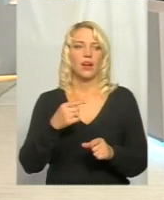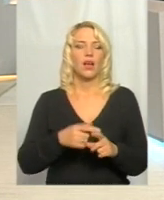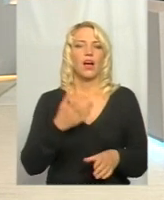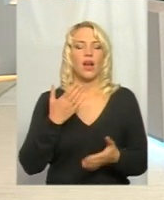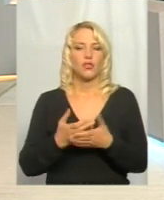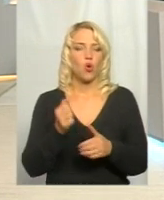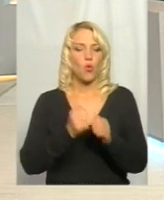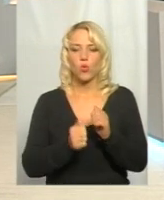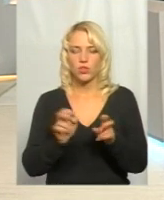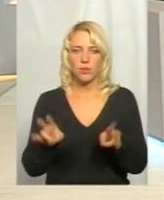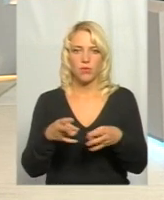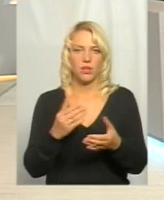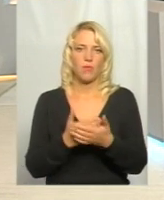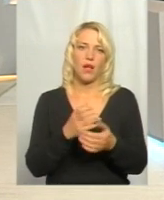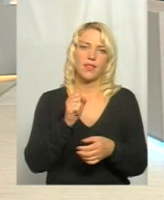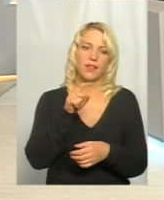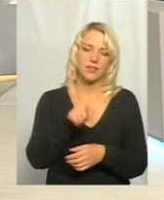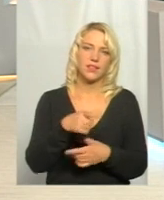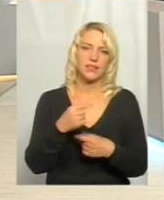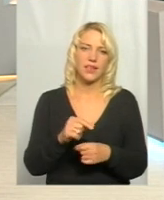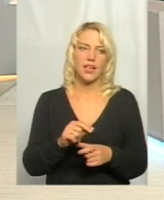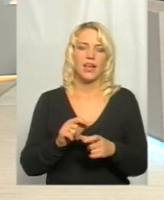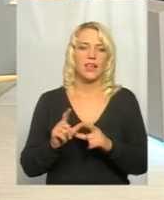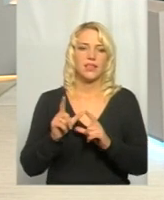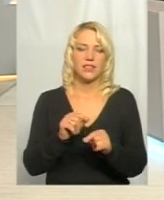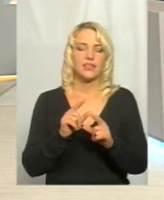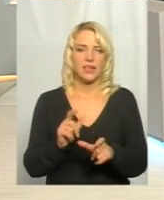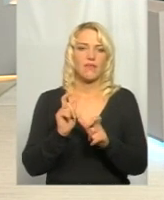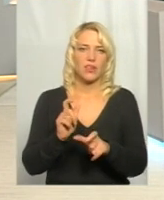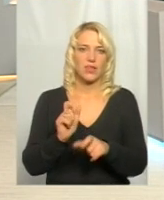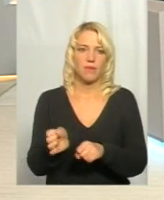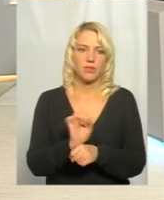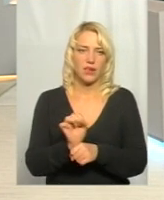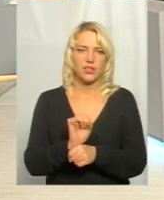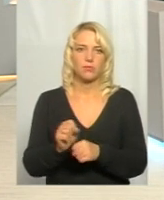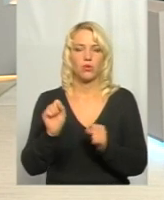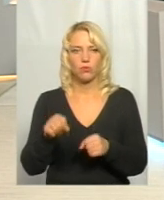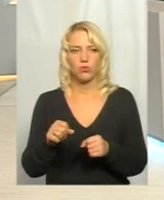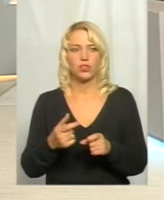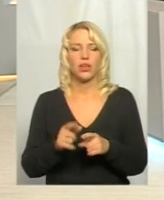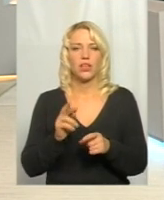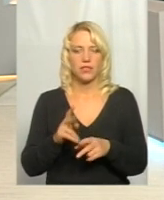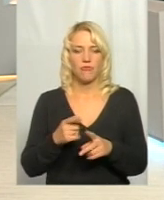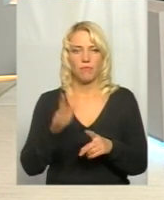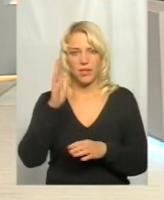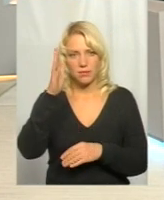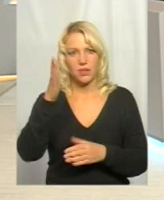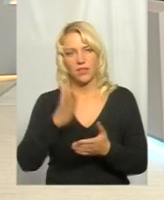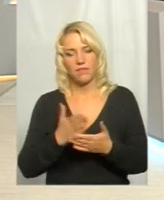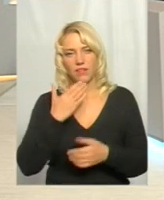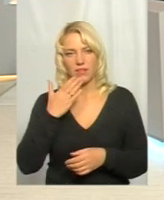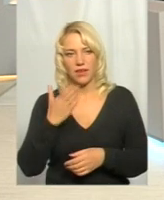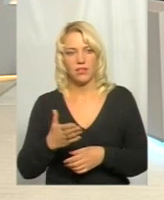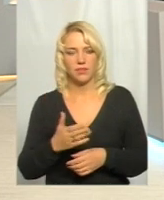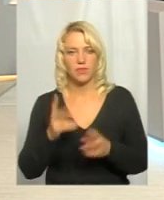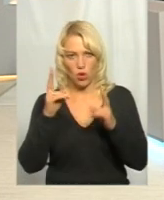на кожній, а можливо якраз на тих, де їздить великогабаритний транспорт, можливо ж не по всіх, то взагалі це в перспективі є, ви кажете,